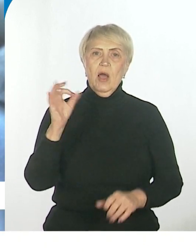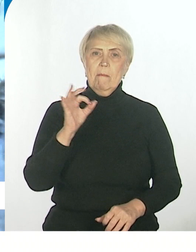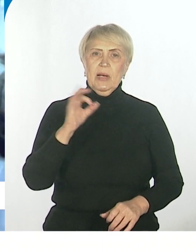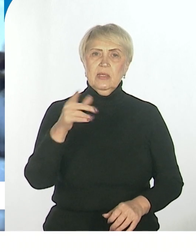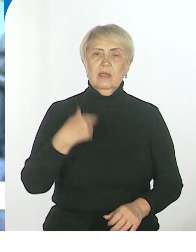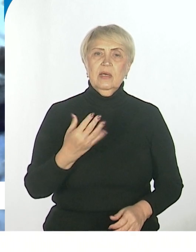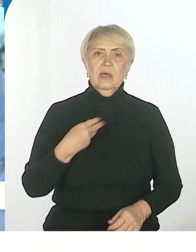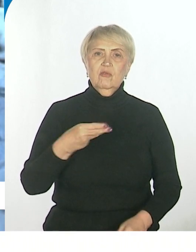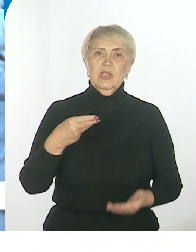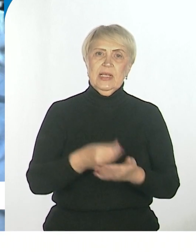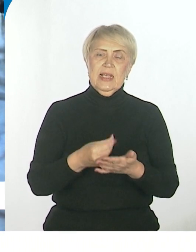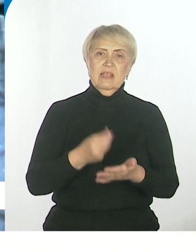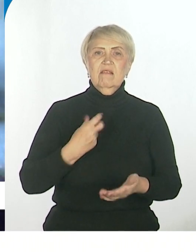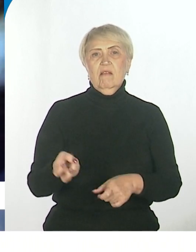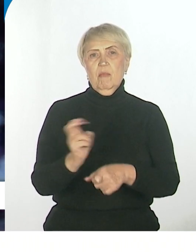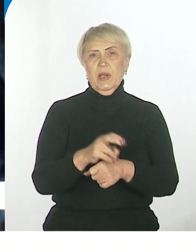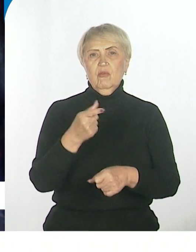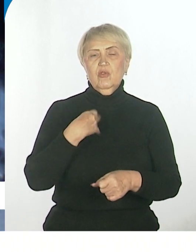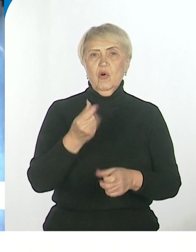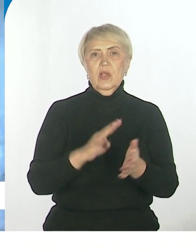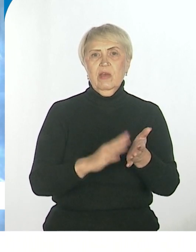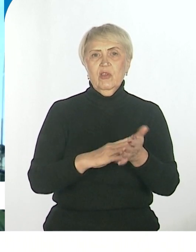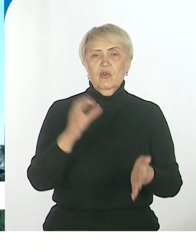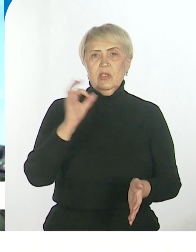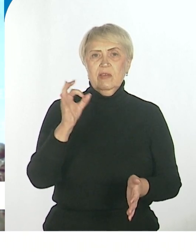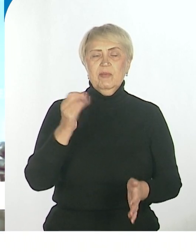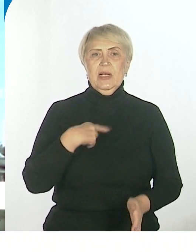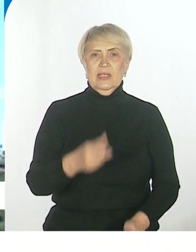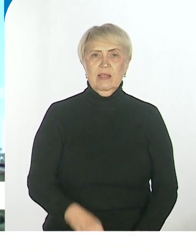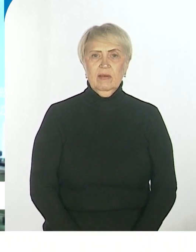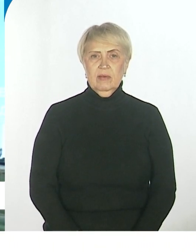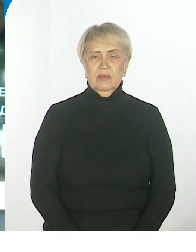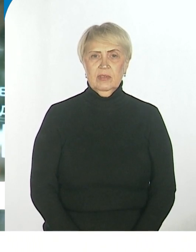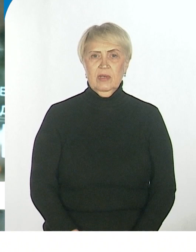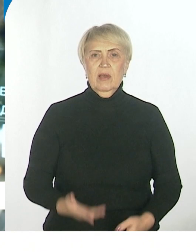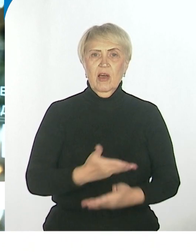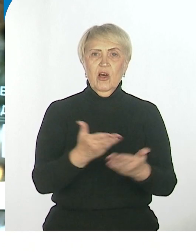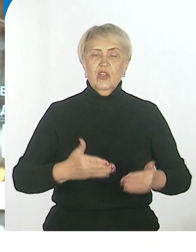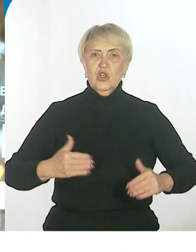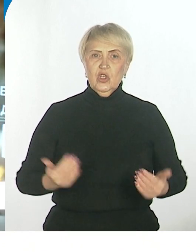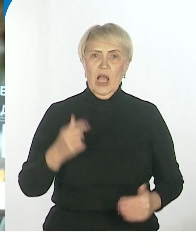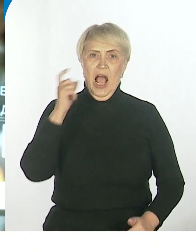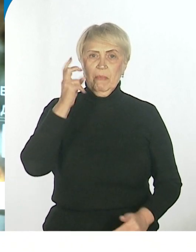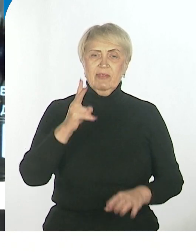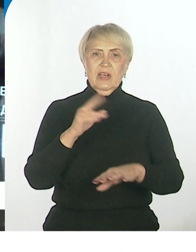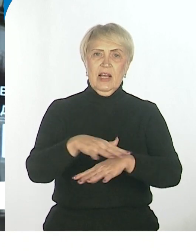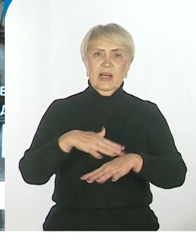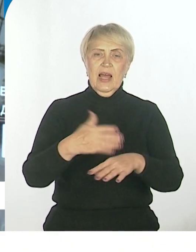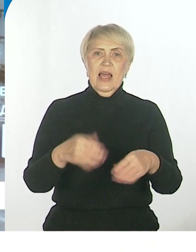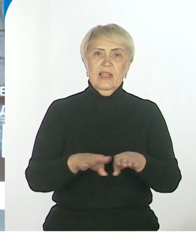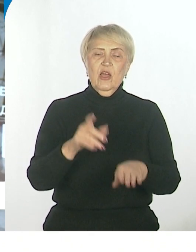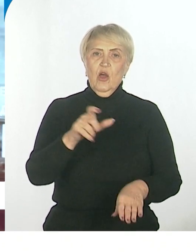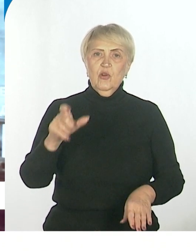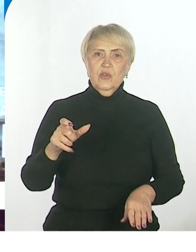которые там из-за денег приходят, но 99% наших жителей Хабаровского края – это те люди, которые